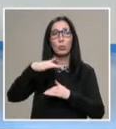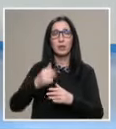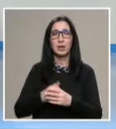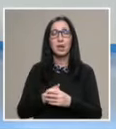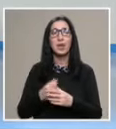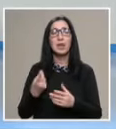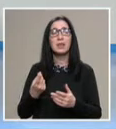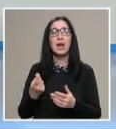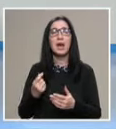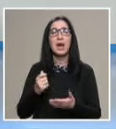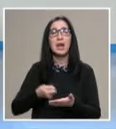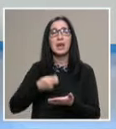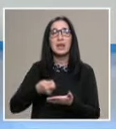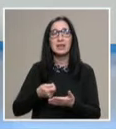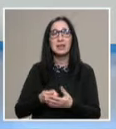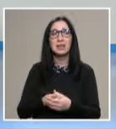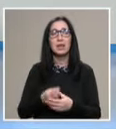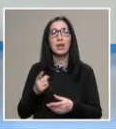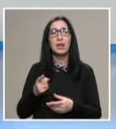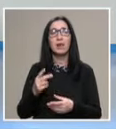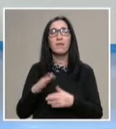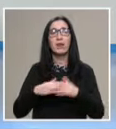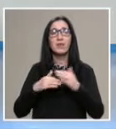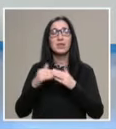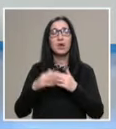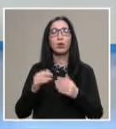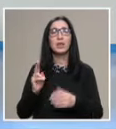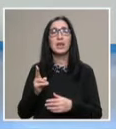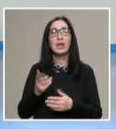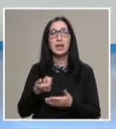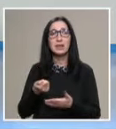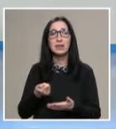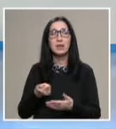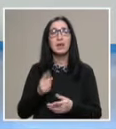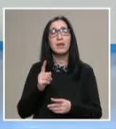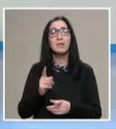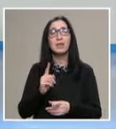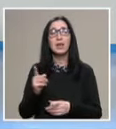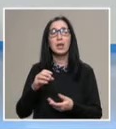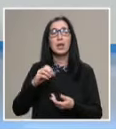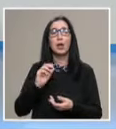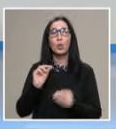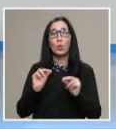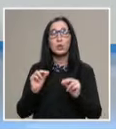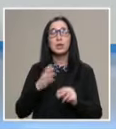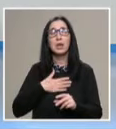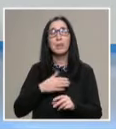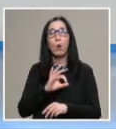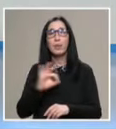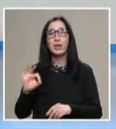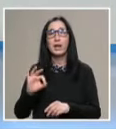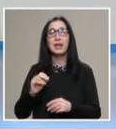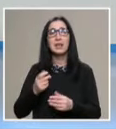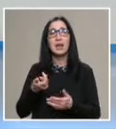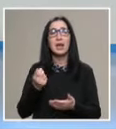кредити. Това са образователни и квалификационни кредити и всеки курс има точно определени кредити, които